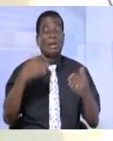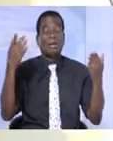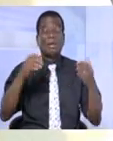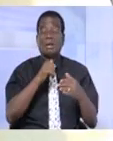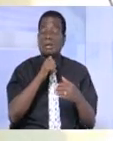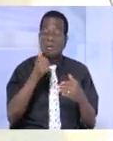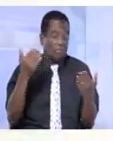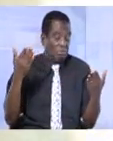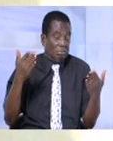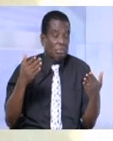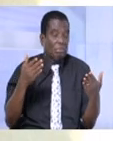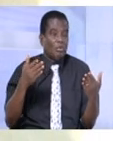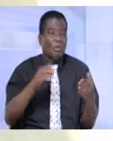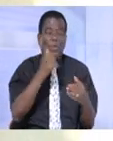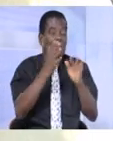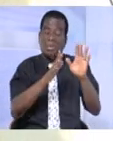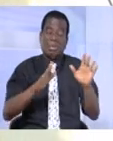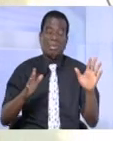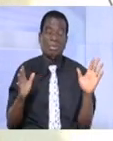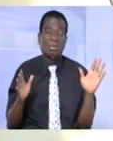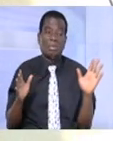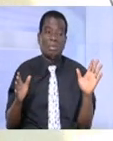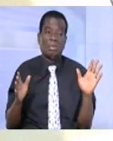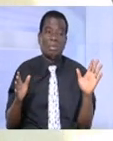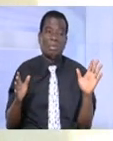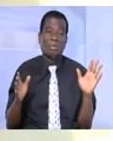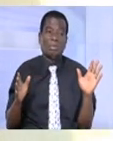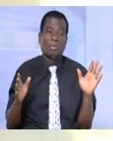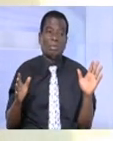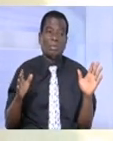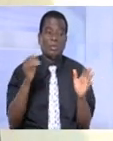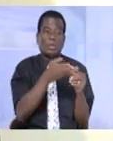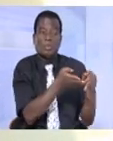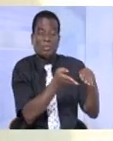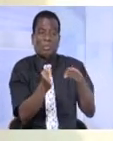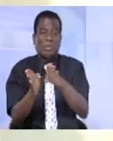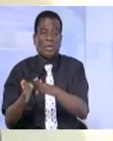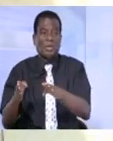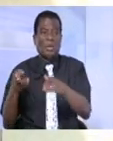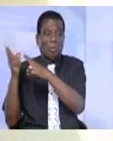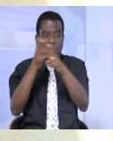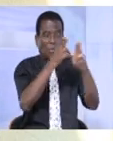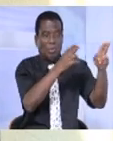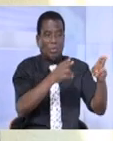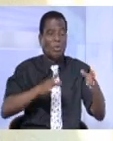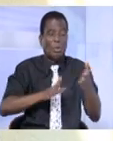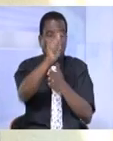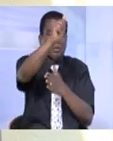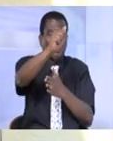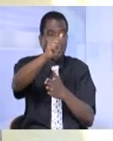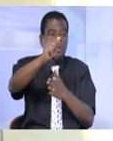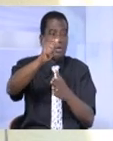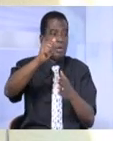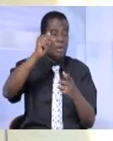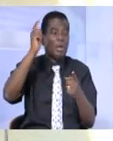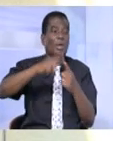céder à la psychose. On n pas peur de cette façon d'attaque parce qu'on a confiance à ce gouvernement, on